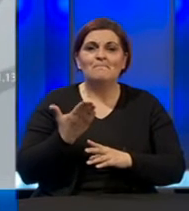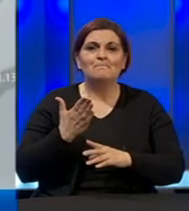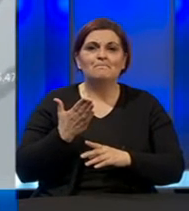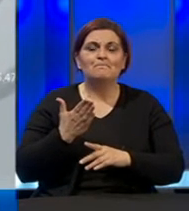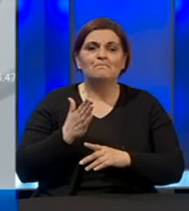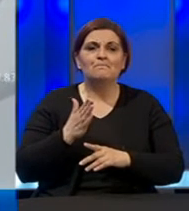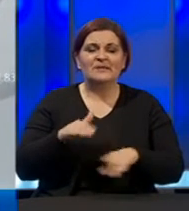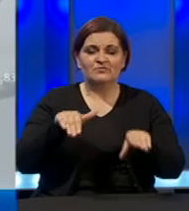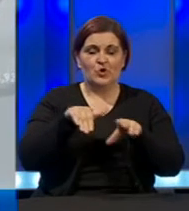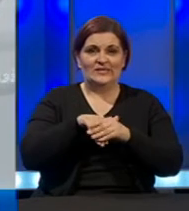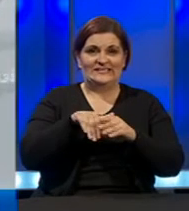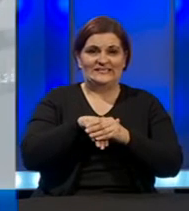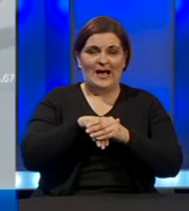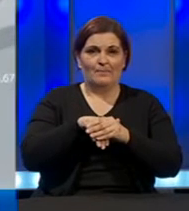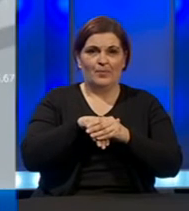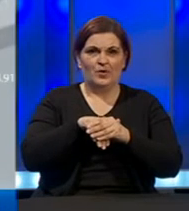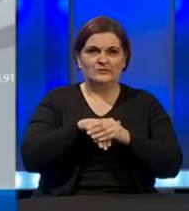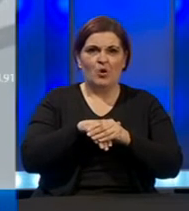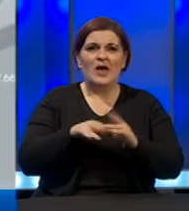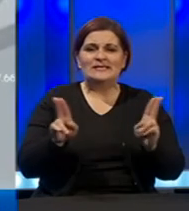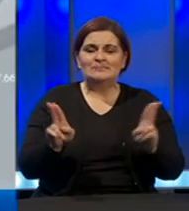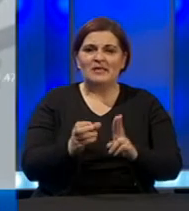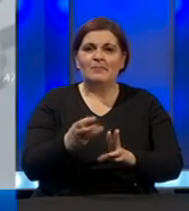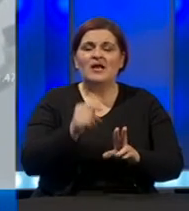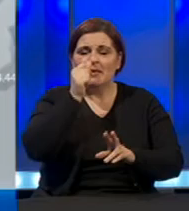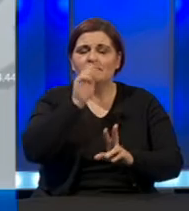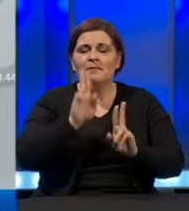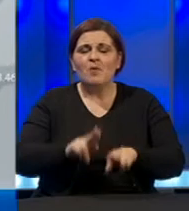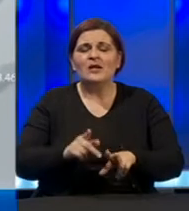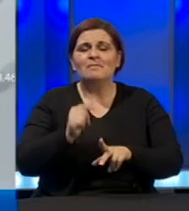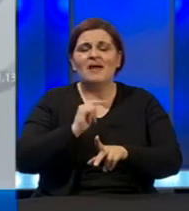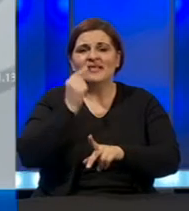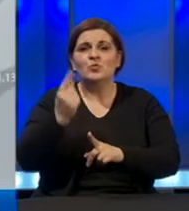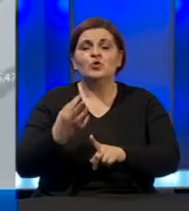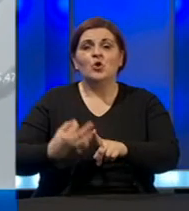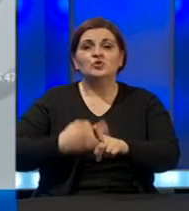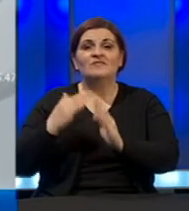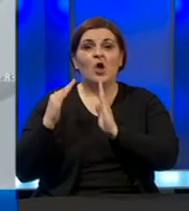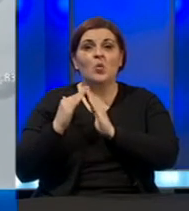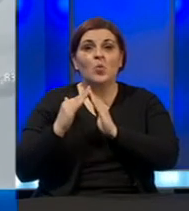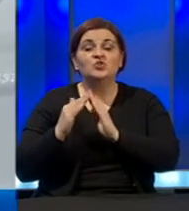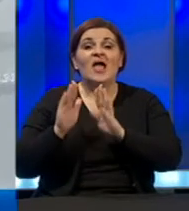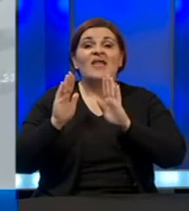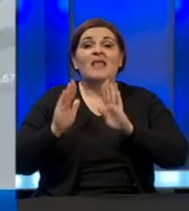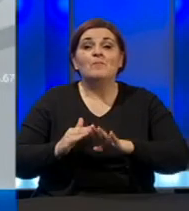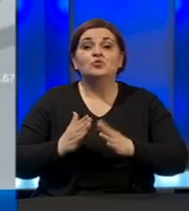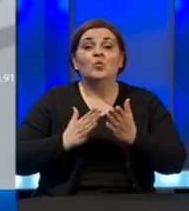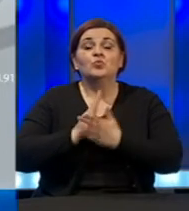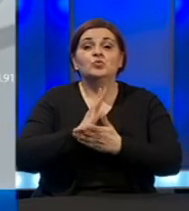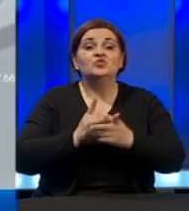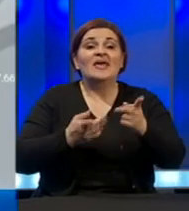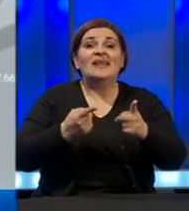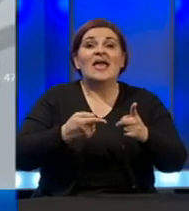zaposlenih, dakle reducirali kako bi smo imali ljude koji su zdravi kod kuće da ih možemo uvoditi u slučaju